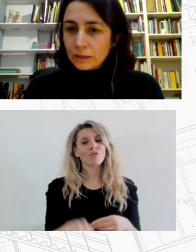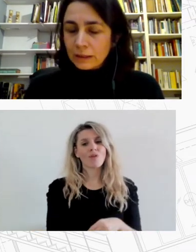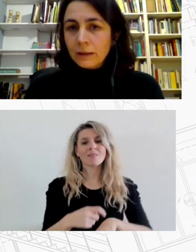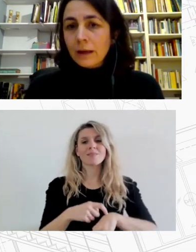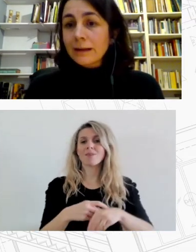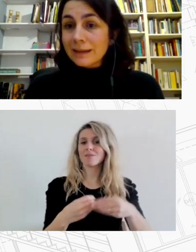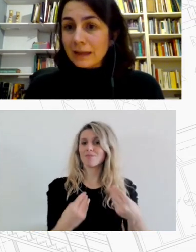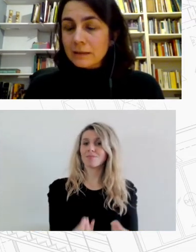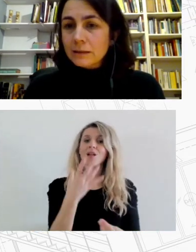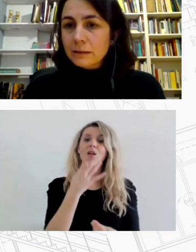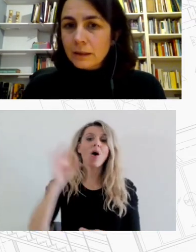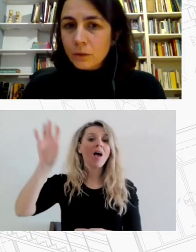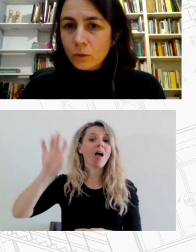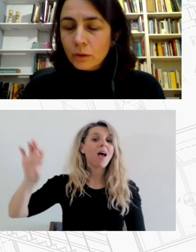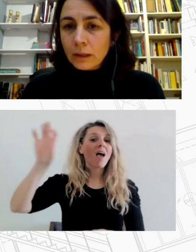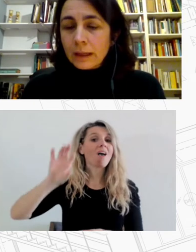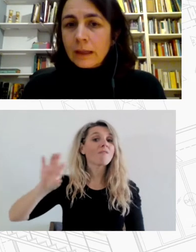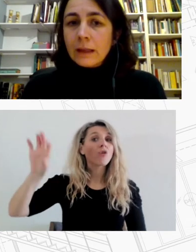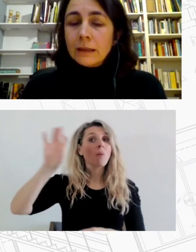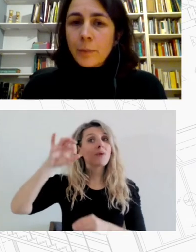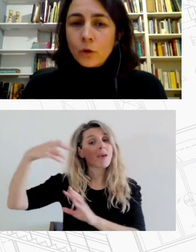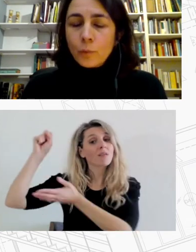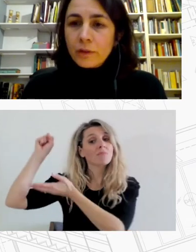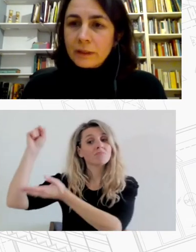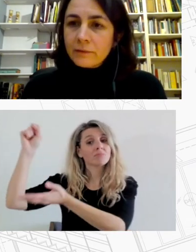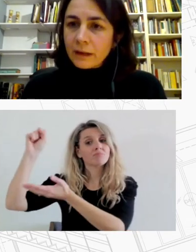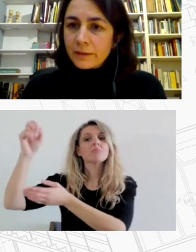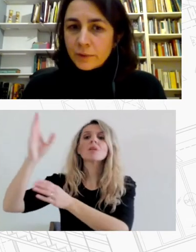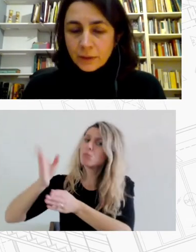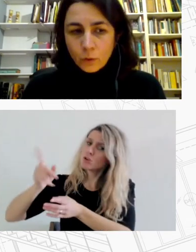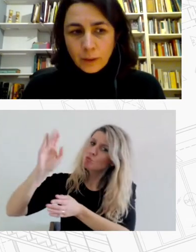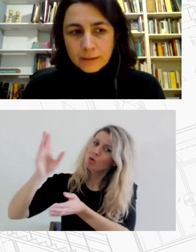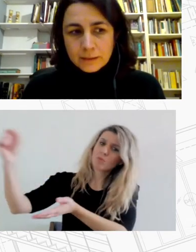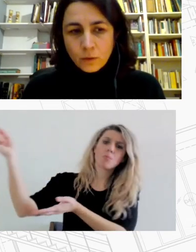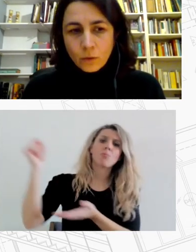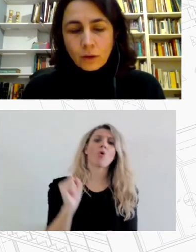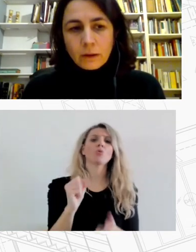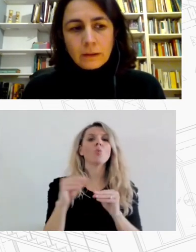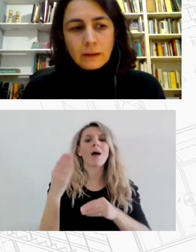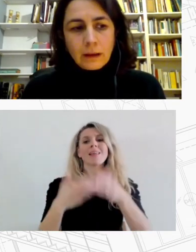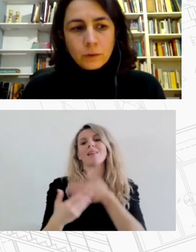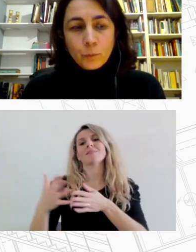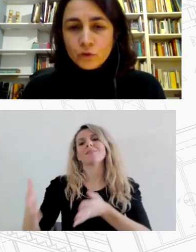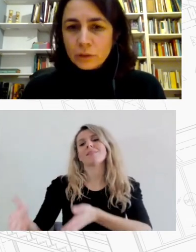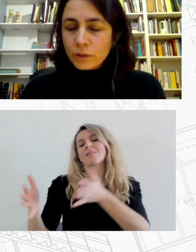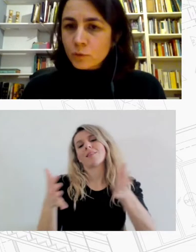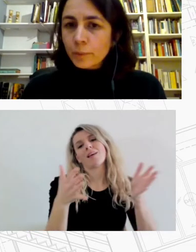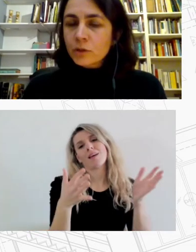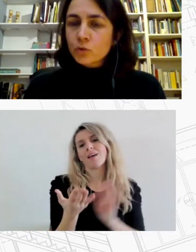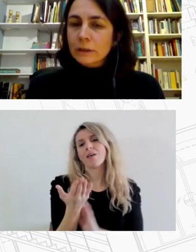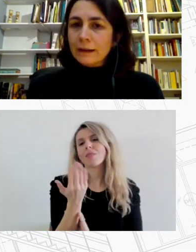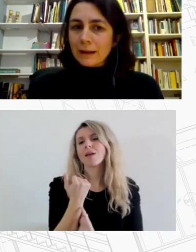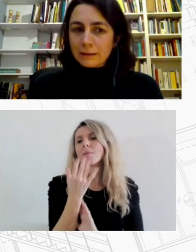προς την ανακαίνηση κτηρίων και παρόλο που δεν έχει βάλει δεσμευτικό πλαίσιο για το πώς θα το